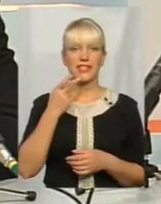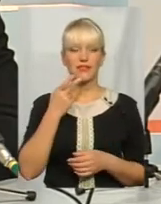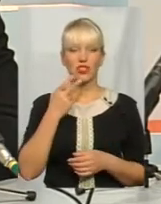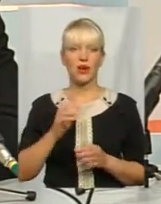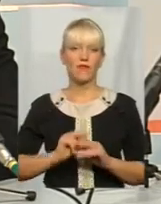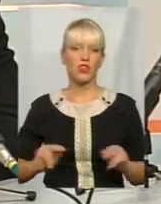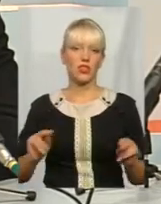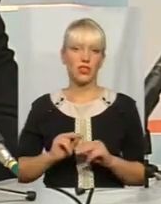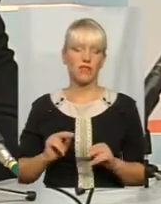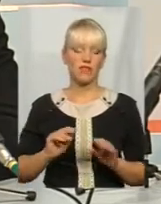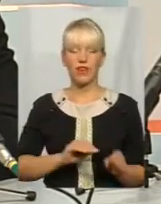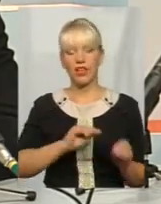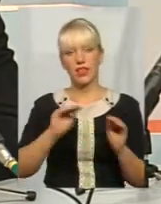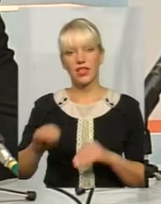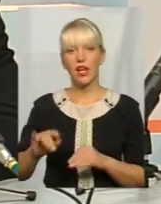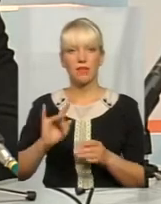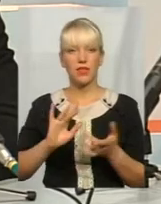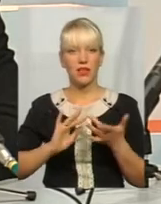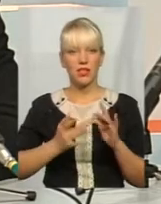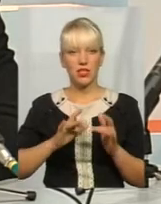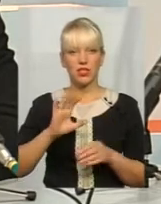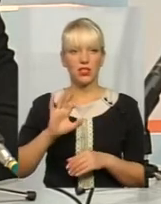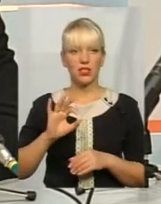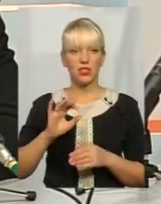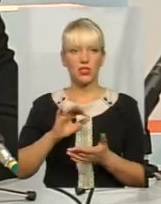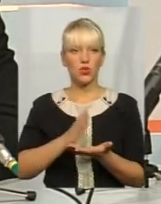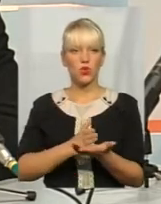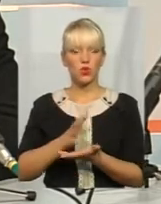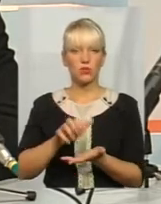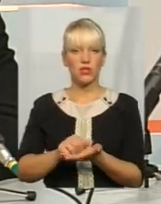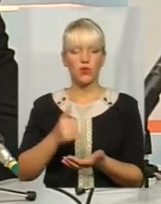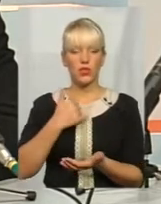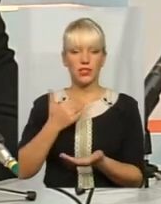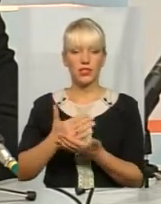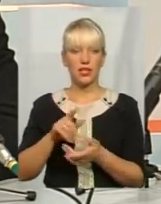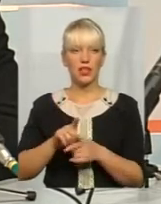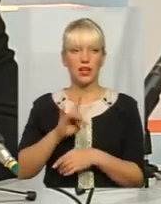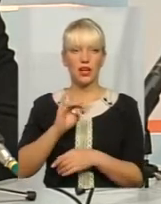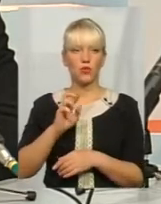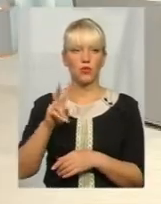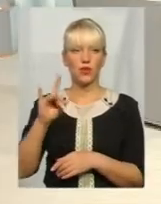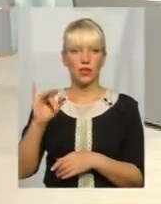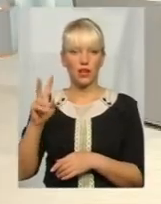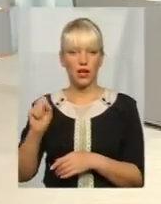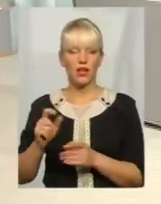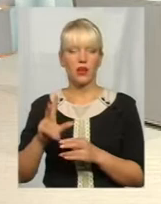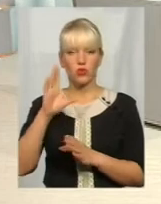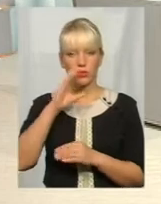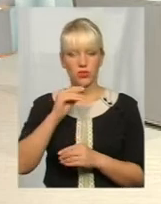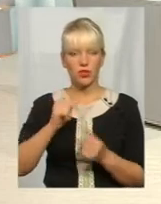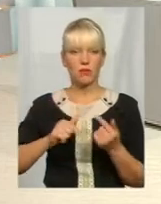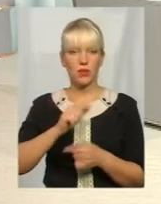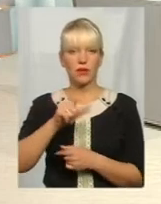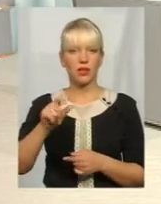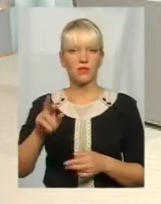викладаємо на сторінці Хмельницької обласної служби зайнятості, є у нас така рубрика, як успішні підприємці. Як правило,